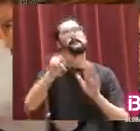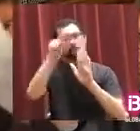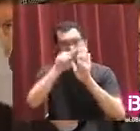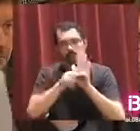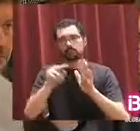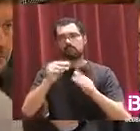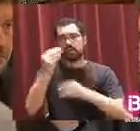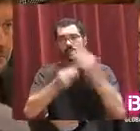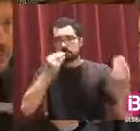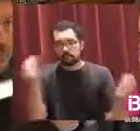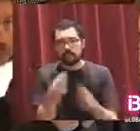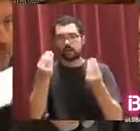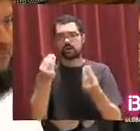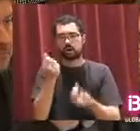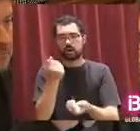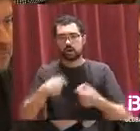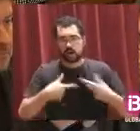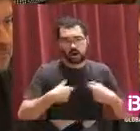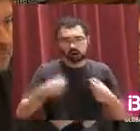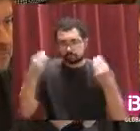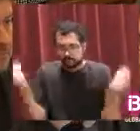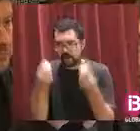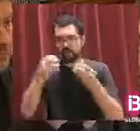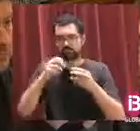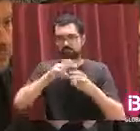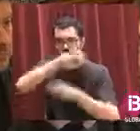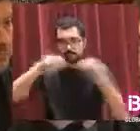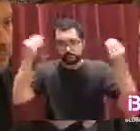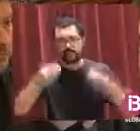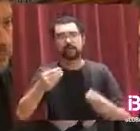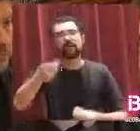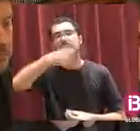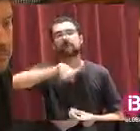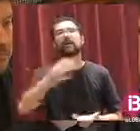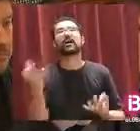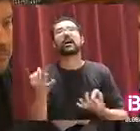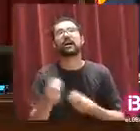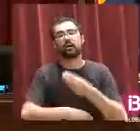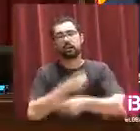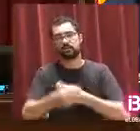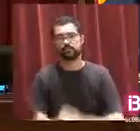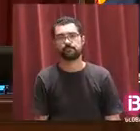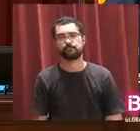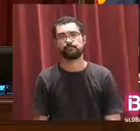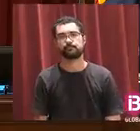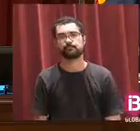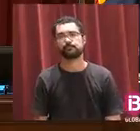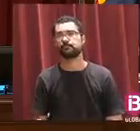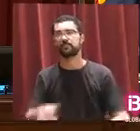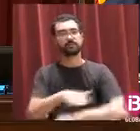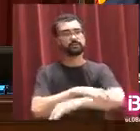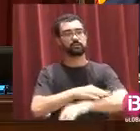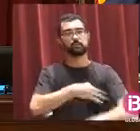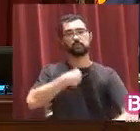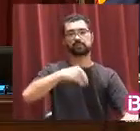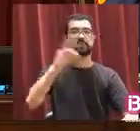transparència que té pensat prendre el seu govern. Gràcies. Gràcies, senyora Camargo. Té la paraula, senyora presidenta de